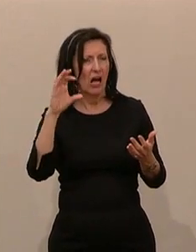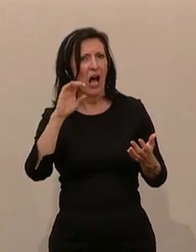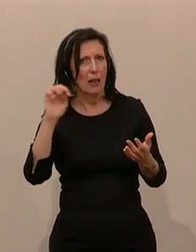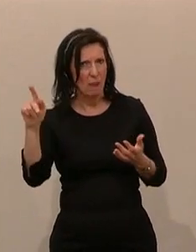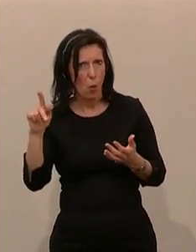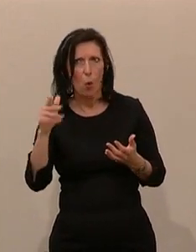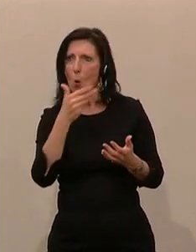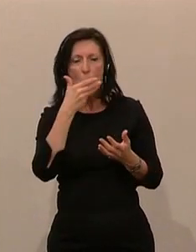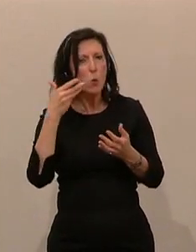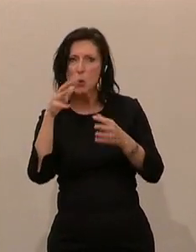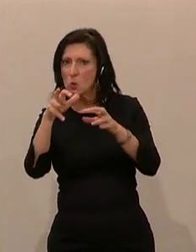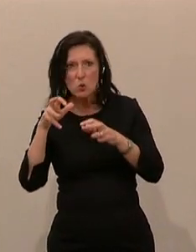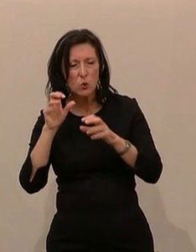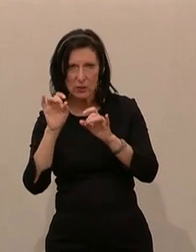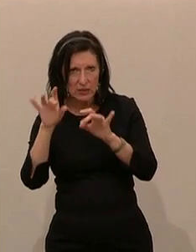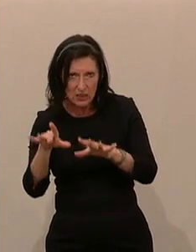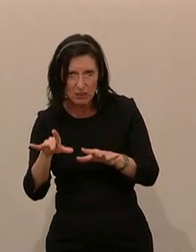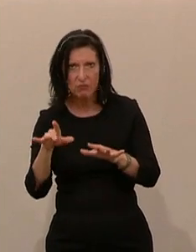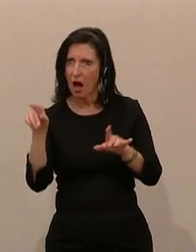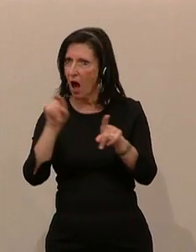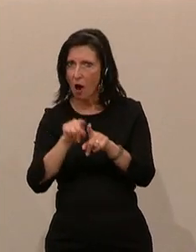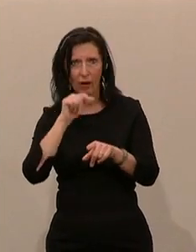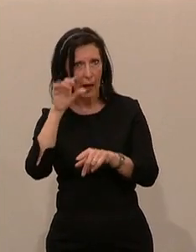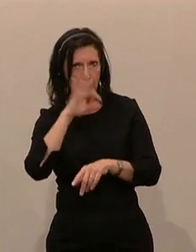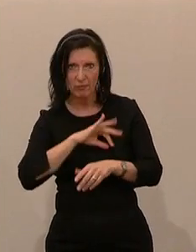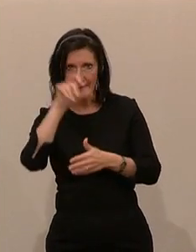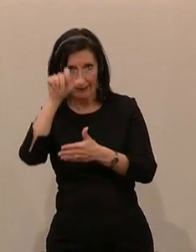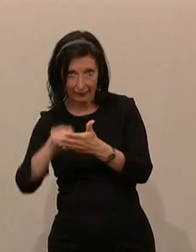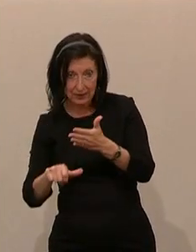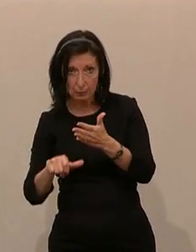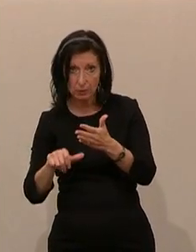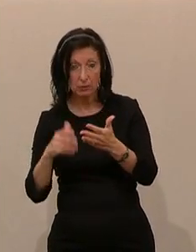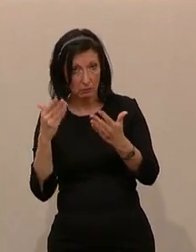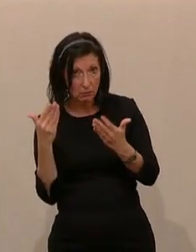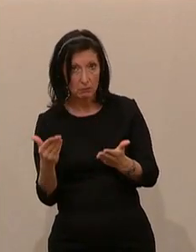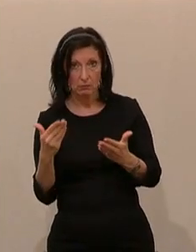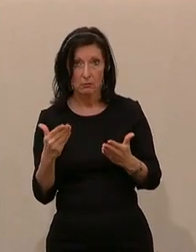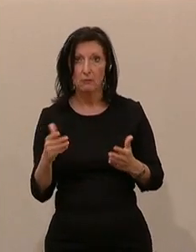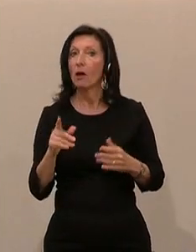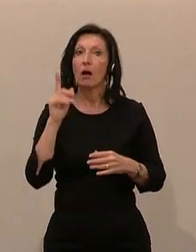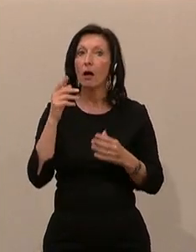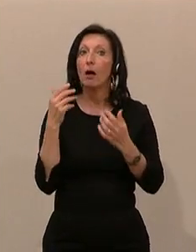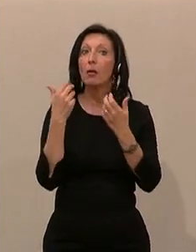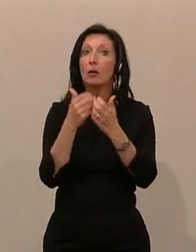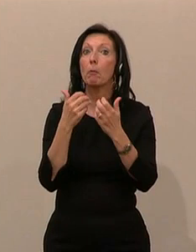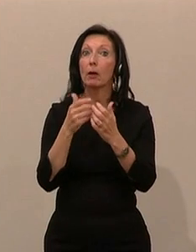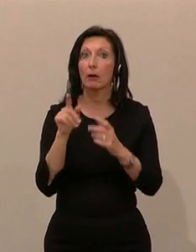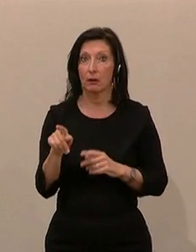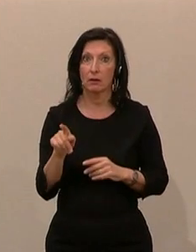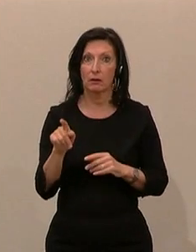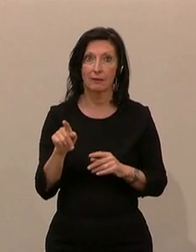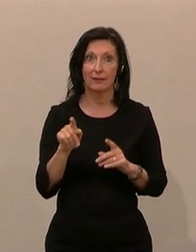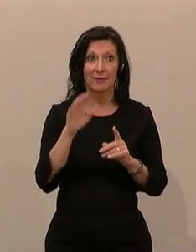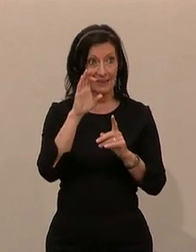Suchtgift ist und zweitens nicht rezeptpflichtig ist. Und damit setzt aber der Bericht wieder den